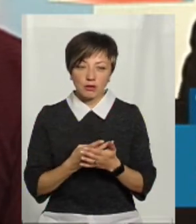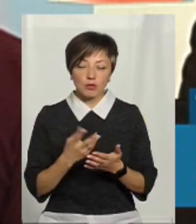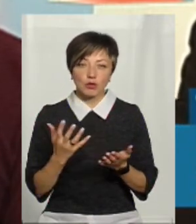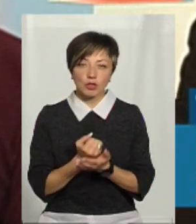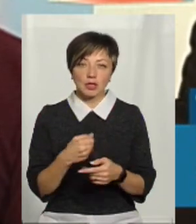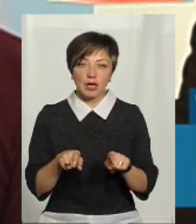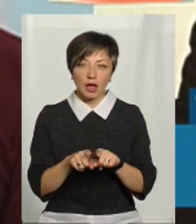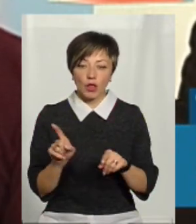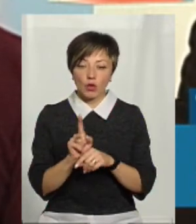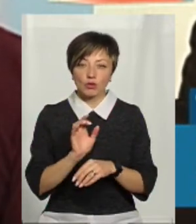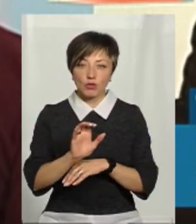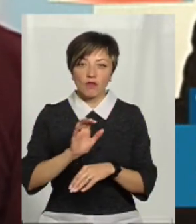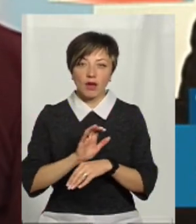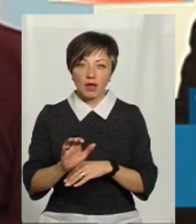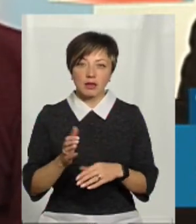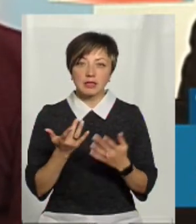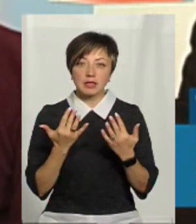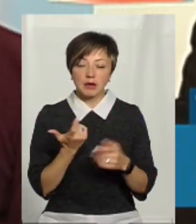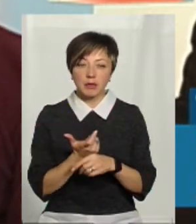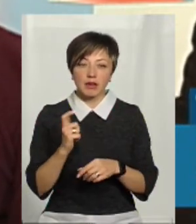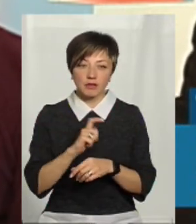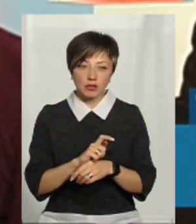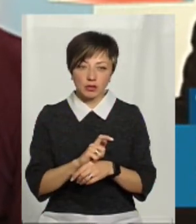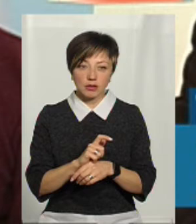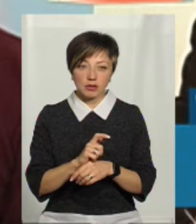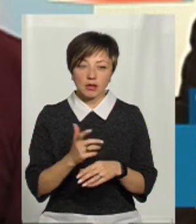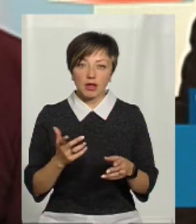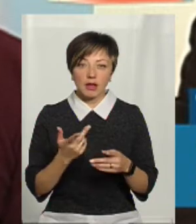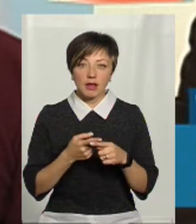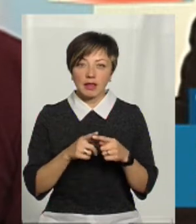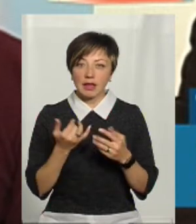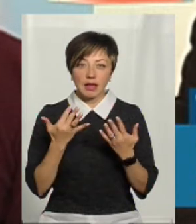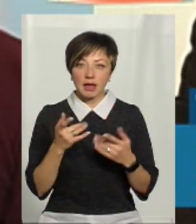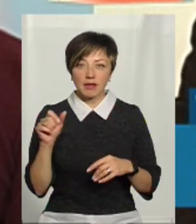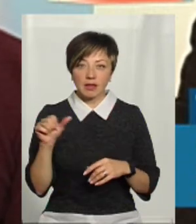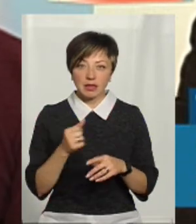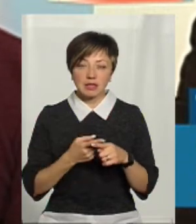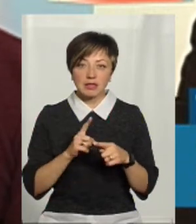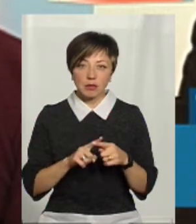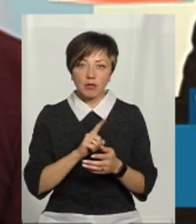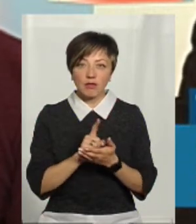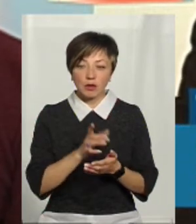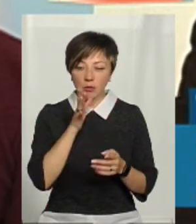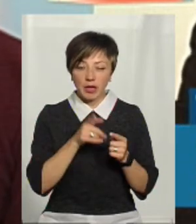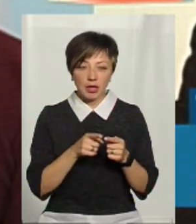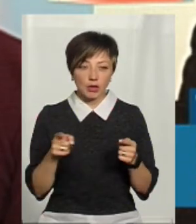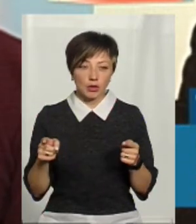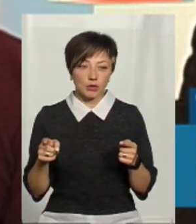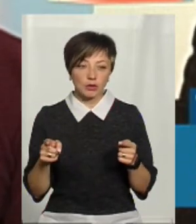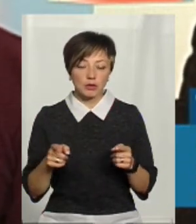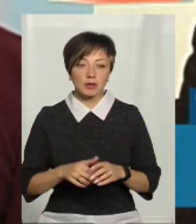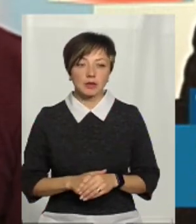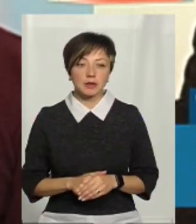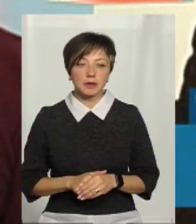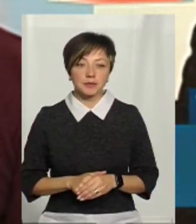почалося таке дозування тишу, вважте, аж скільки перевищені. Починало ж не декілька хвилин це могло бути. Це повинен бути певний період. Це певний